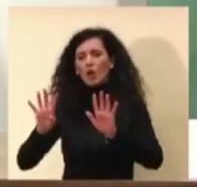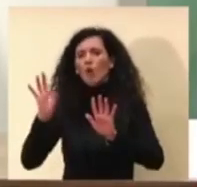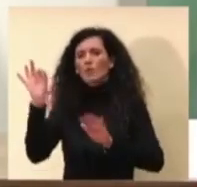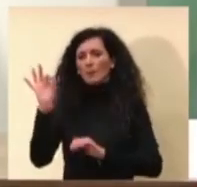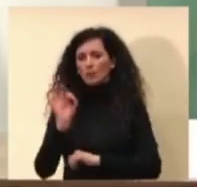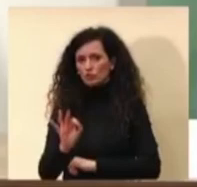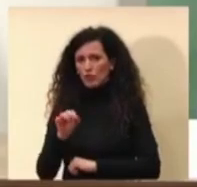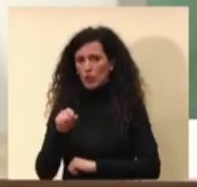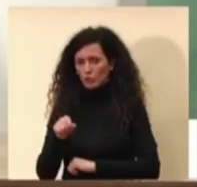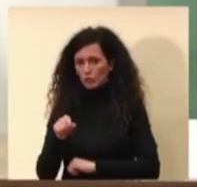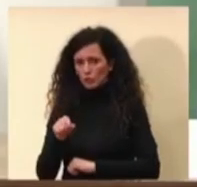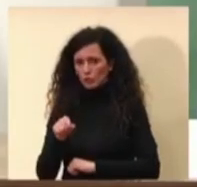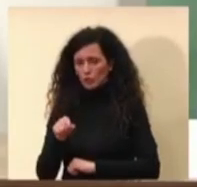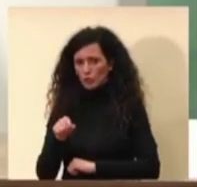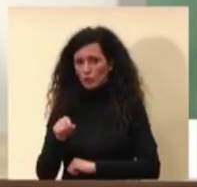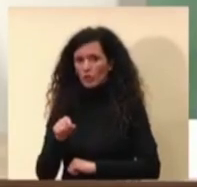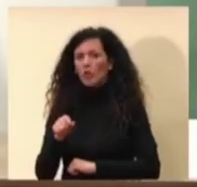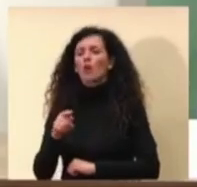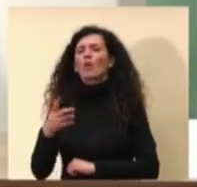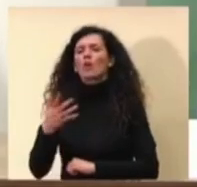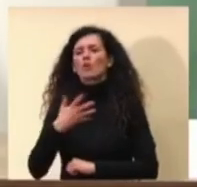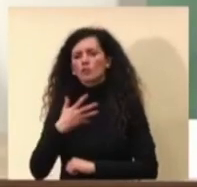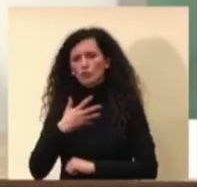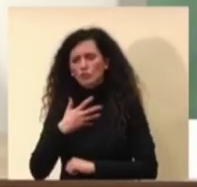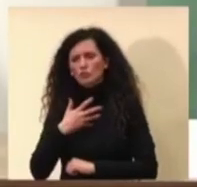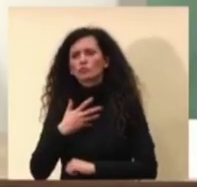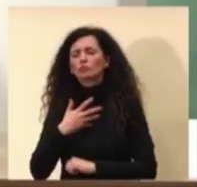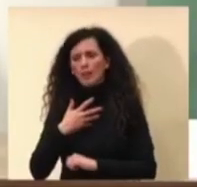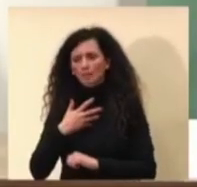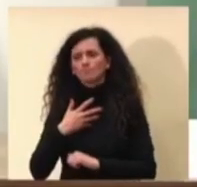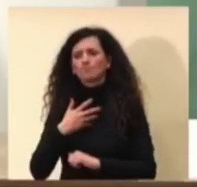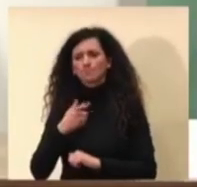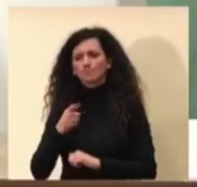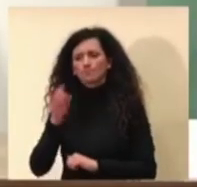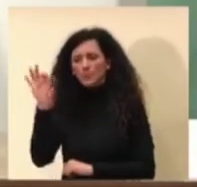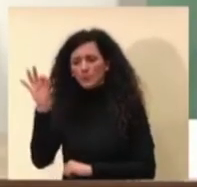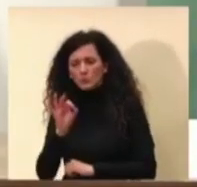ma con un range abbastanza ampio